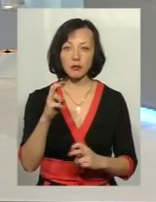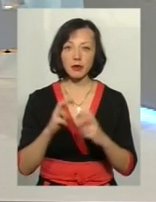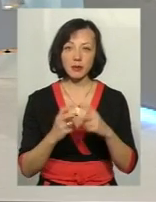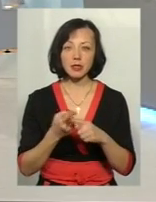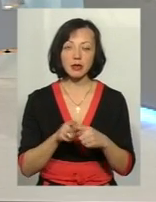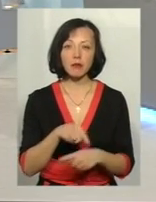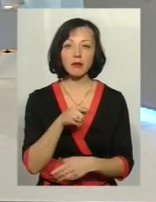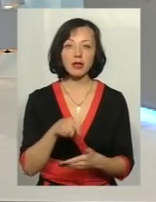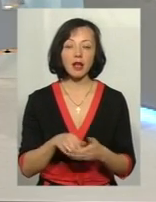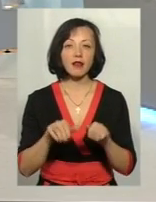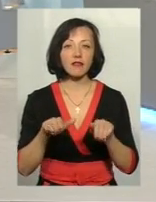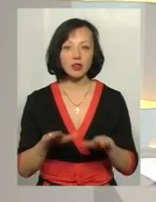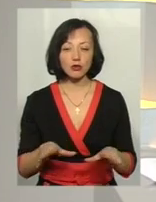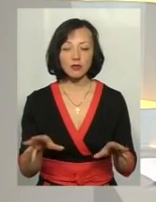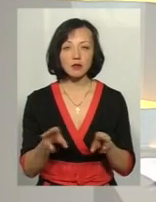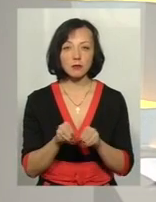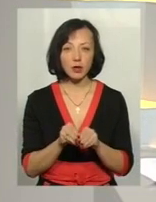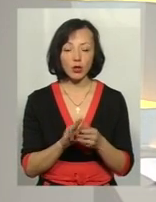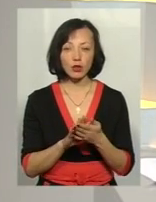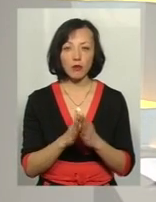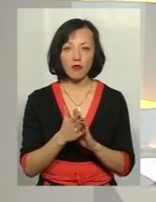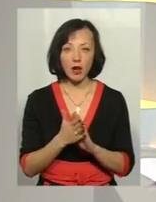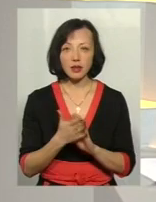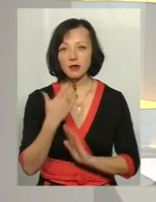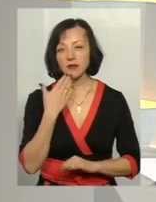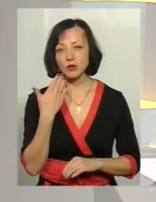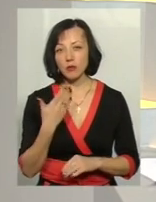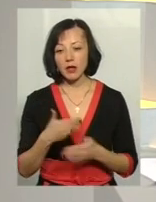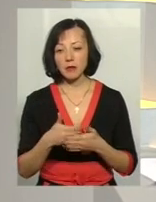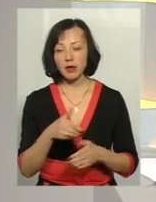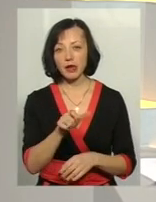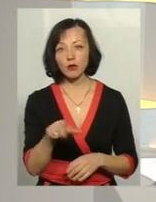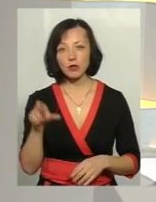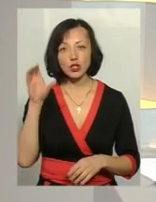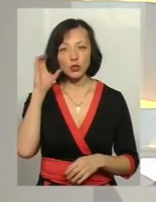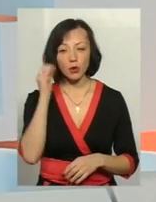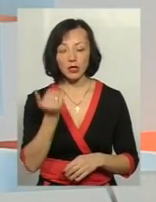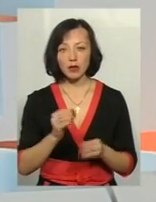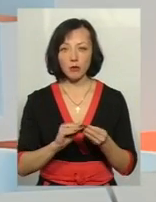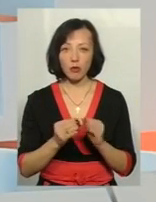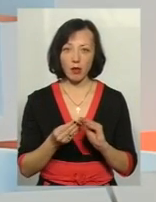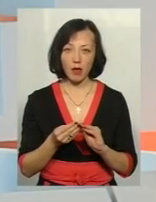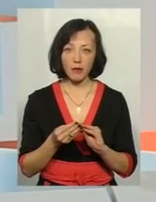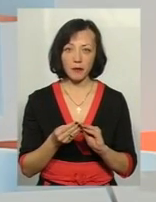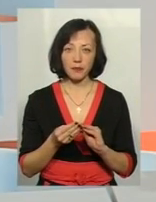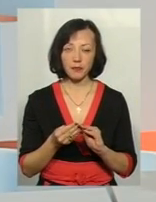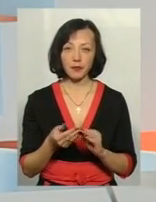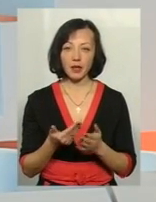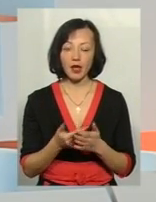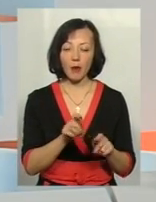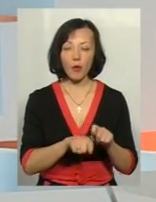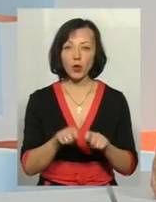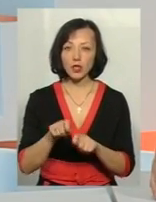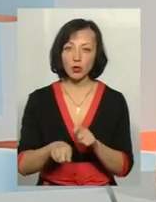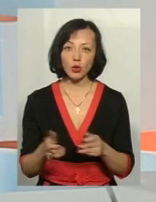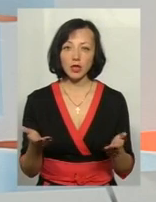питання вирішувати. Спільно домовлятися, виступати перед людьми, слухати їхні проблеми, скажімо, моніторити